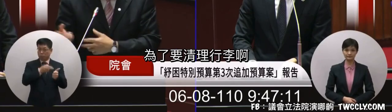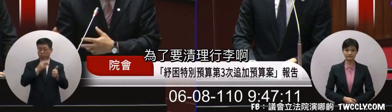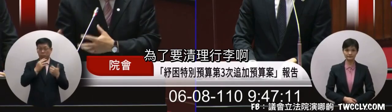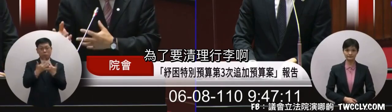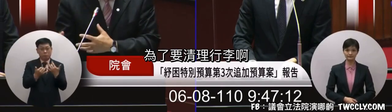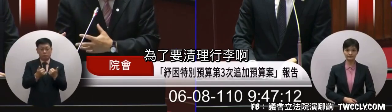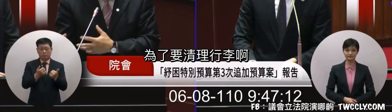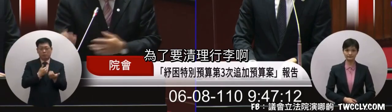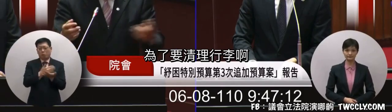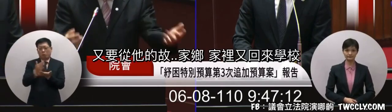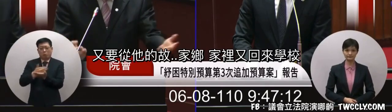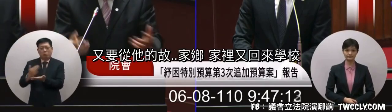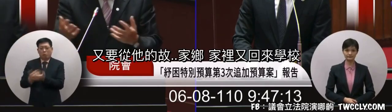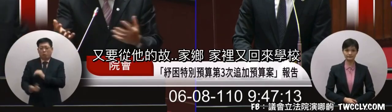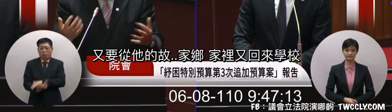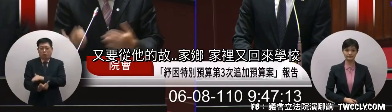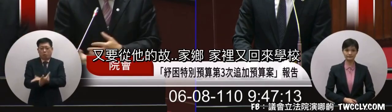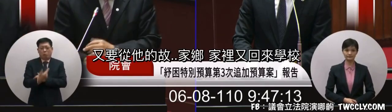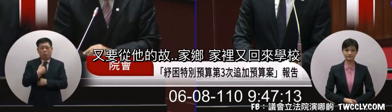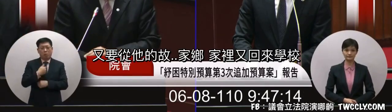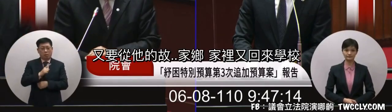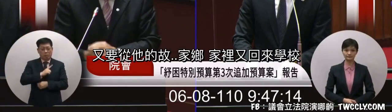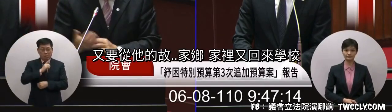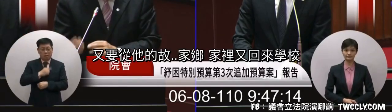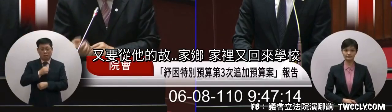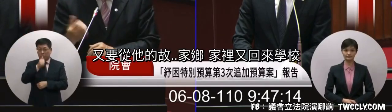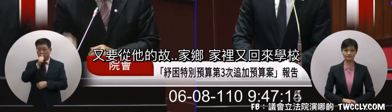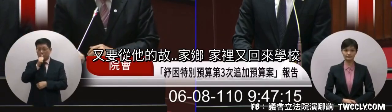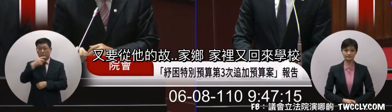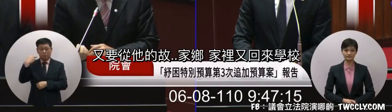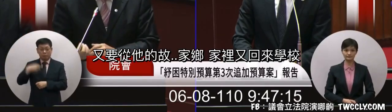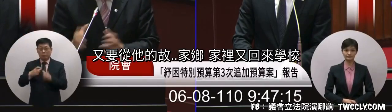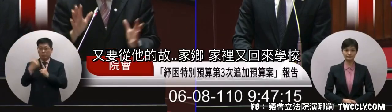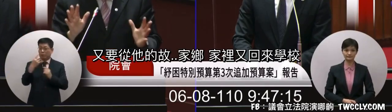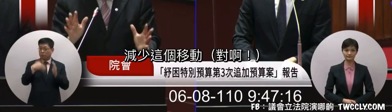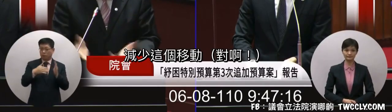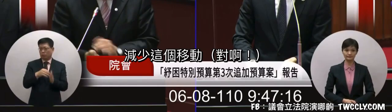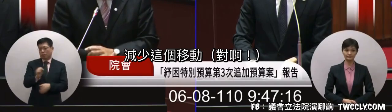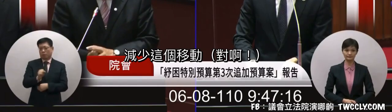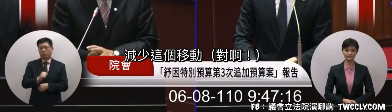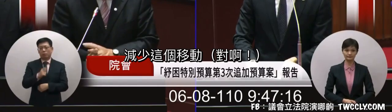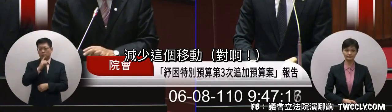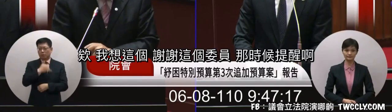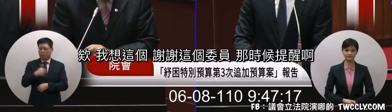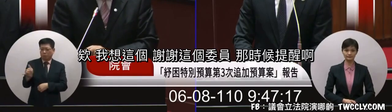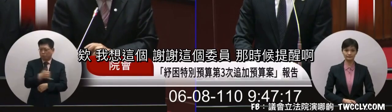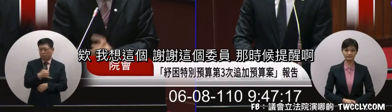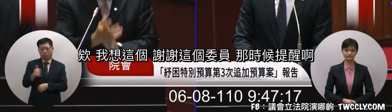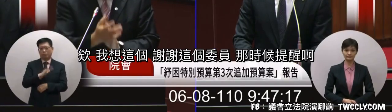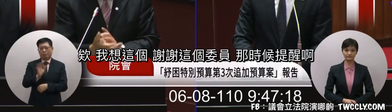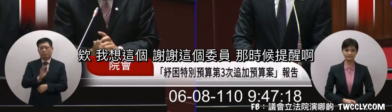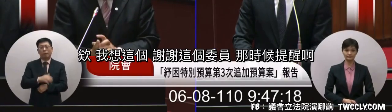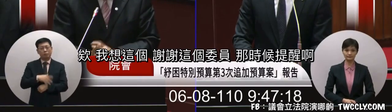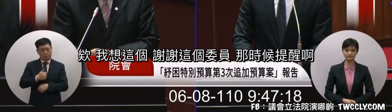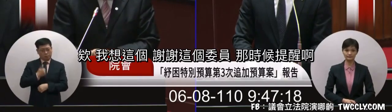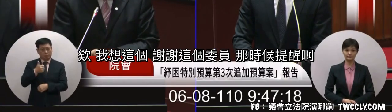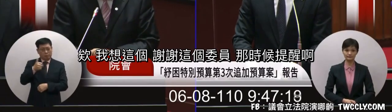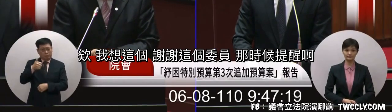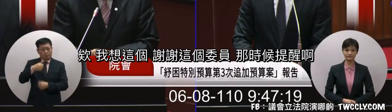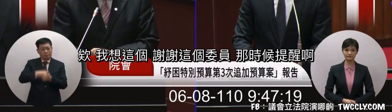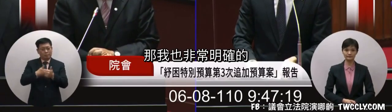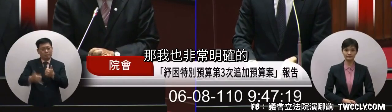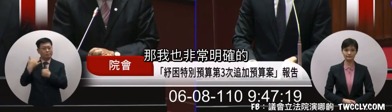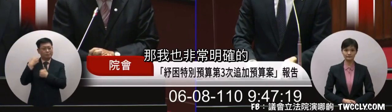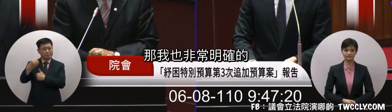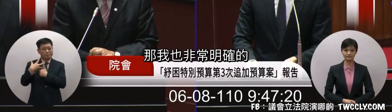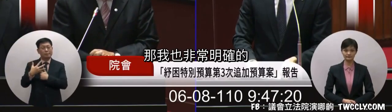生說為了要清理行李又要從他的家鄉家裡又回來學校減少這個移動我想這個謝謝委員那時候